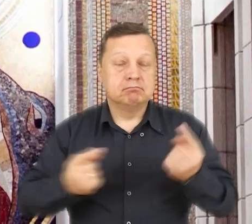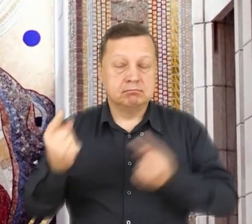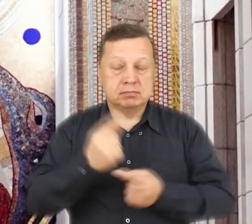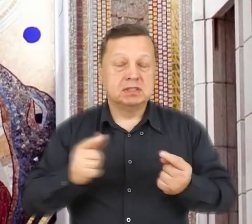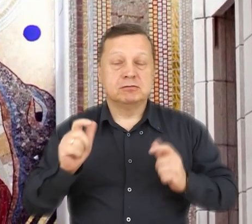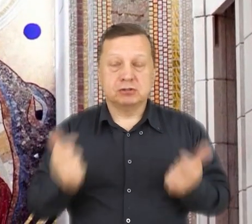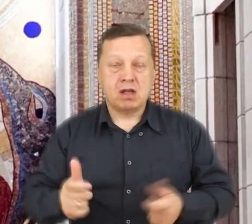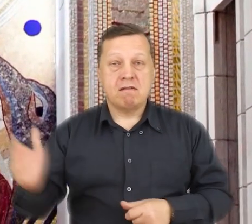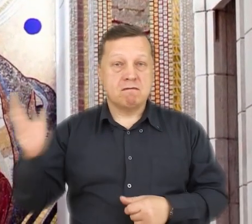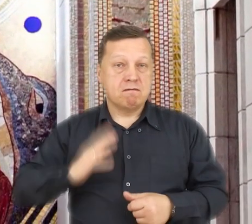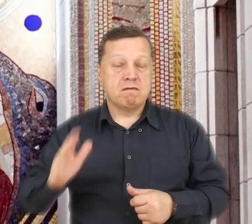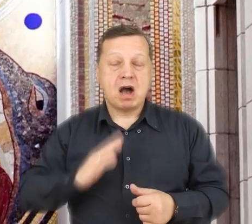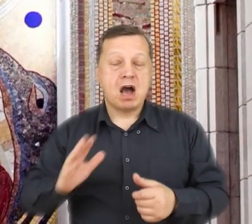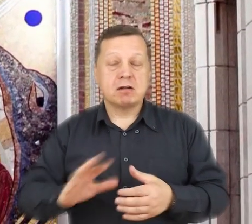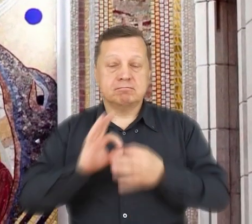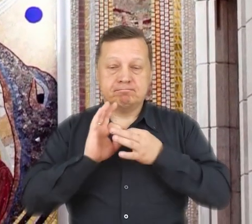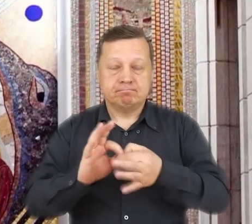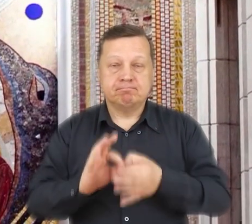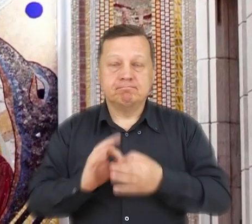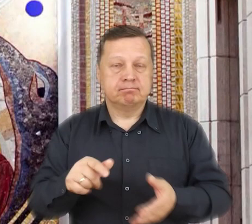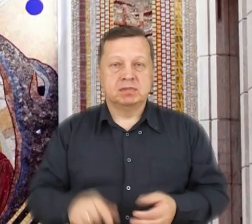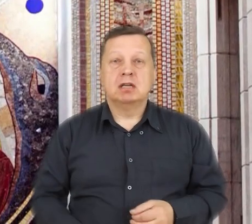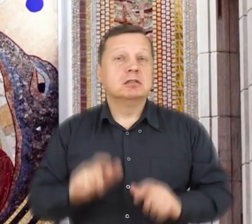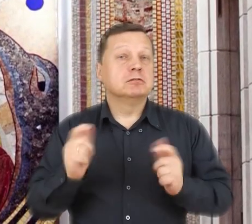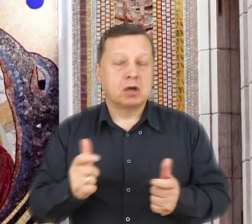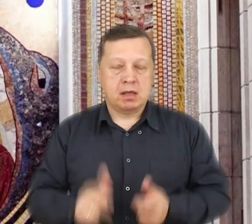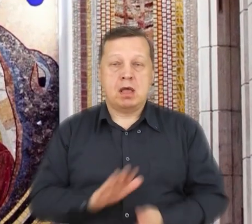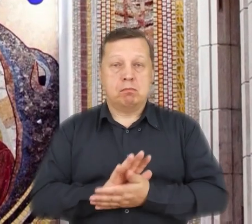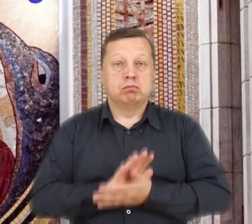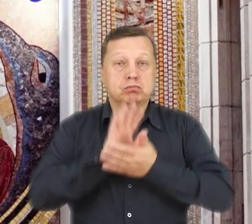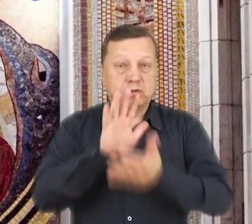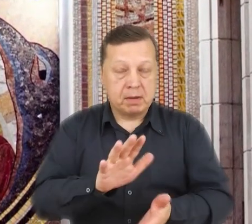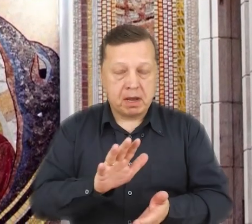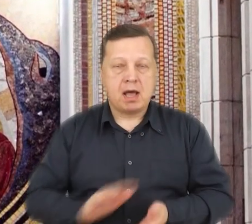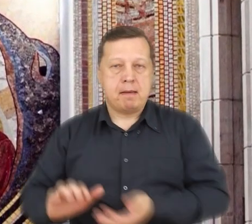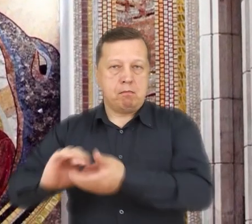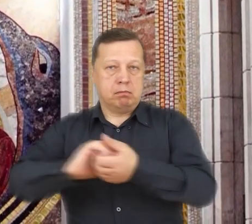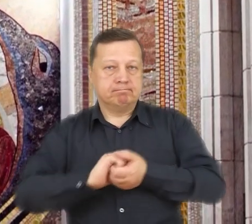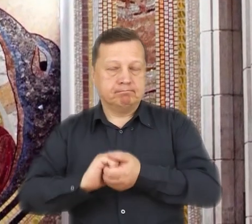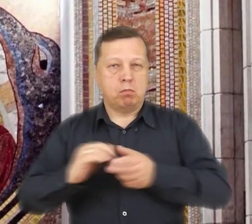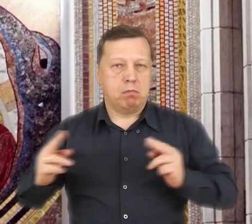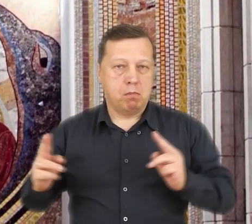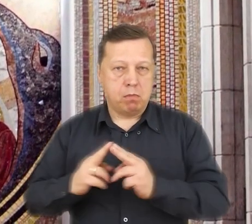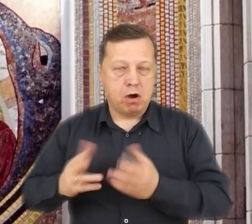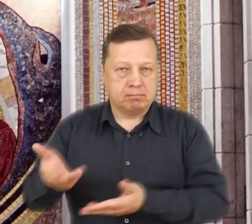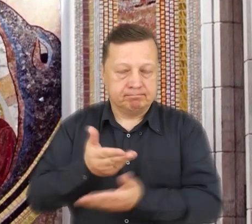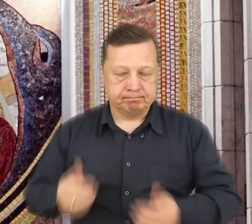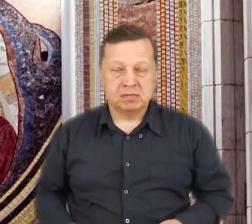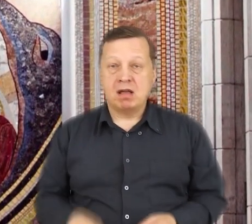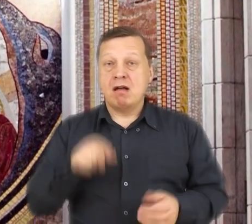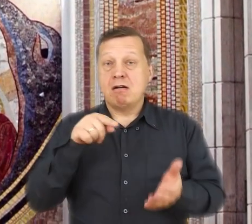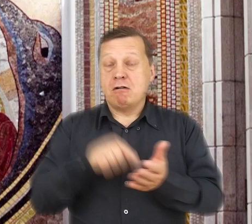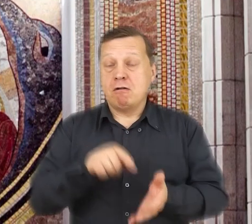myśli ku wartościom nieprzemijającym, takim jak przebaczenie i pojednanie. A taki